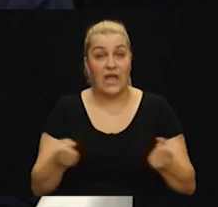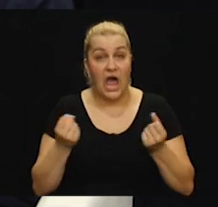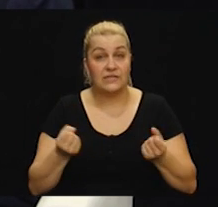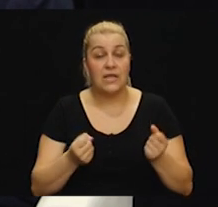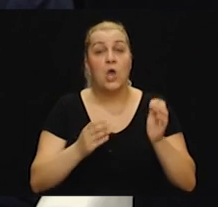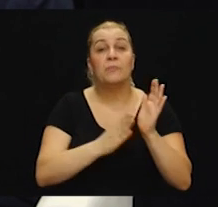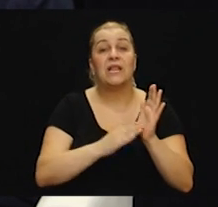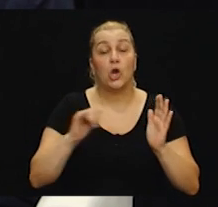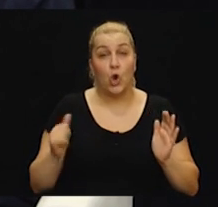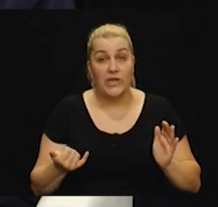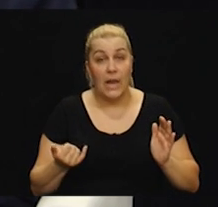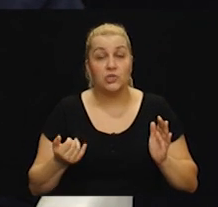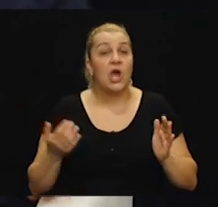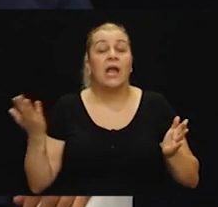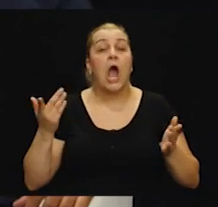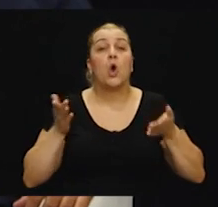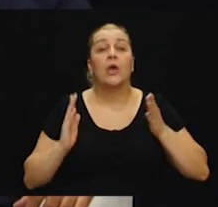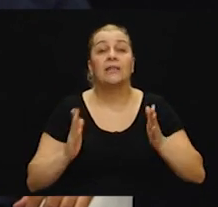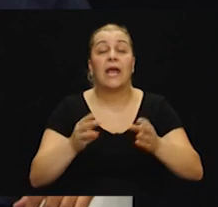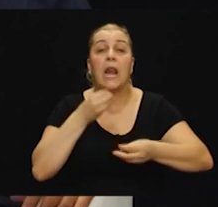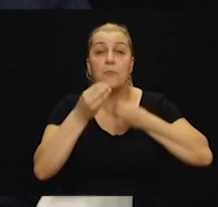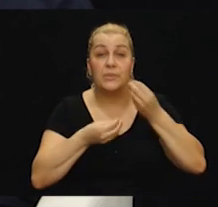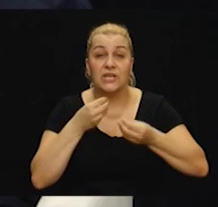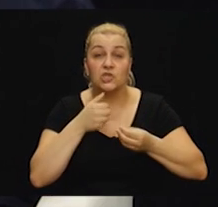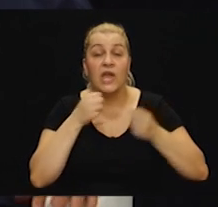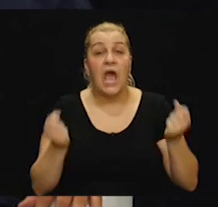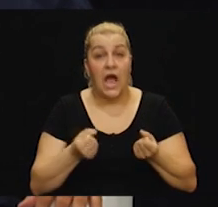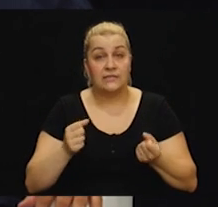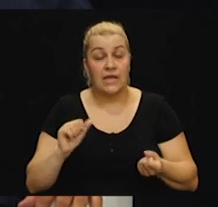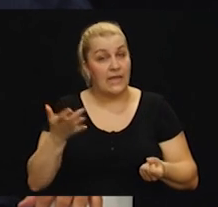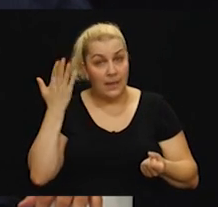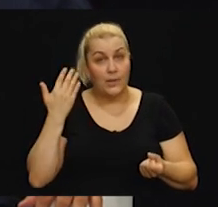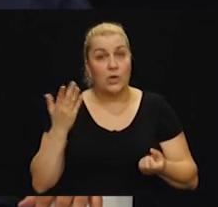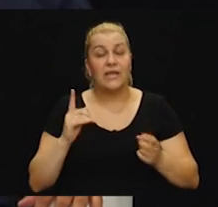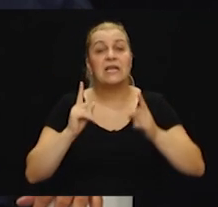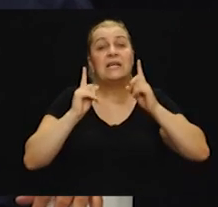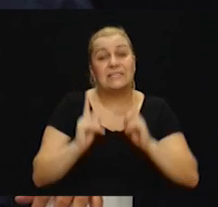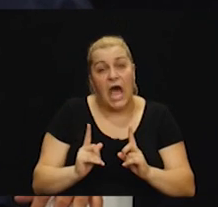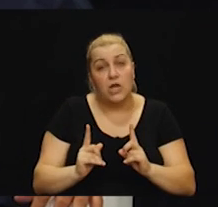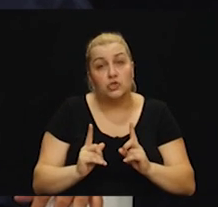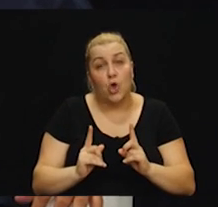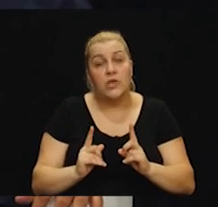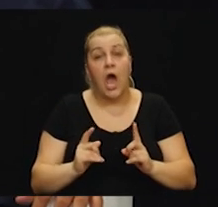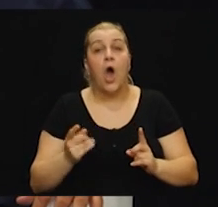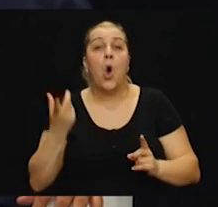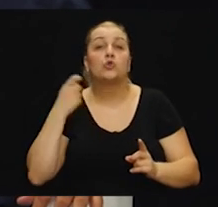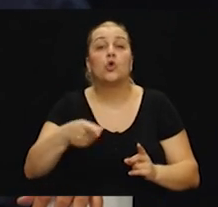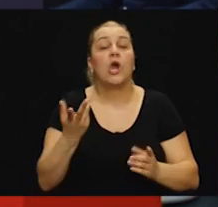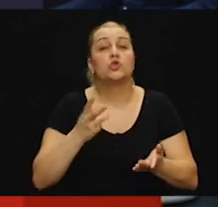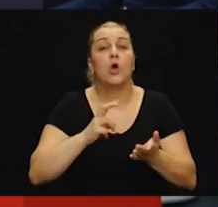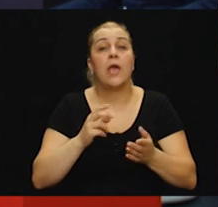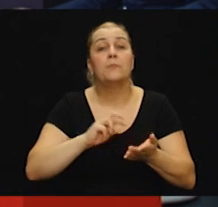gospodinem Miljenko Jelićan, kako je tekla priča akcije, je li bilo kakvih možda zastoja u toj vašoj, ono što je planirano?